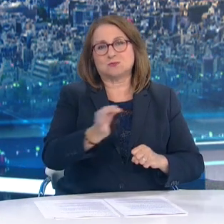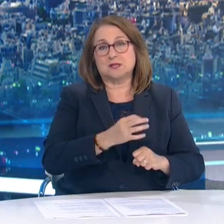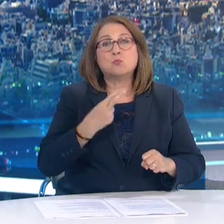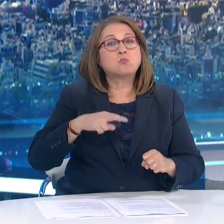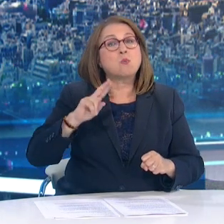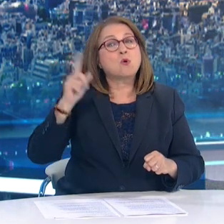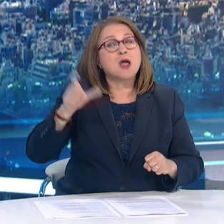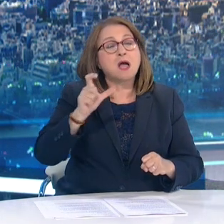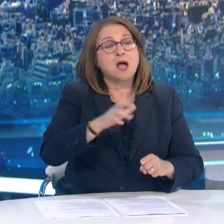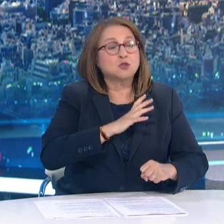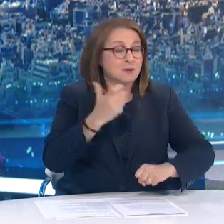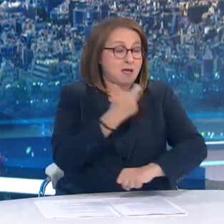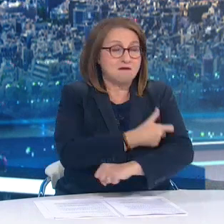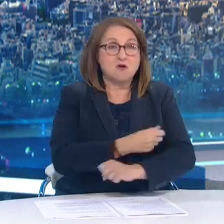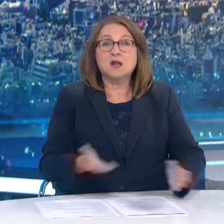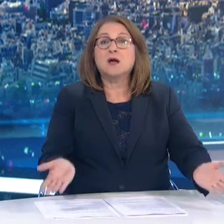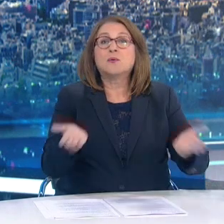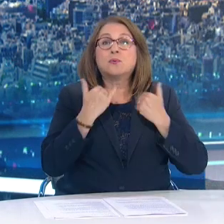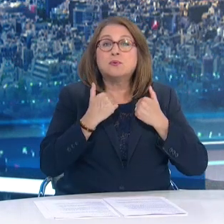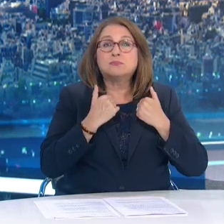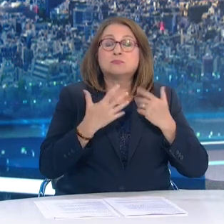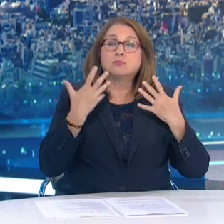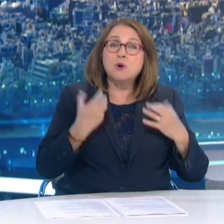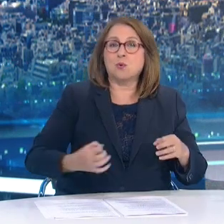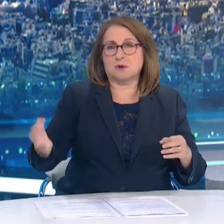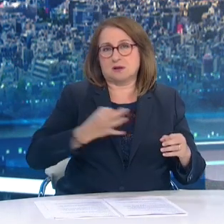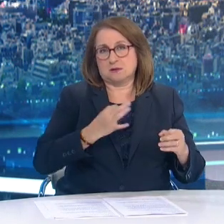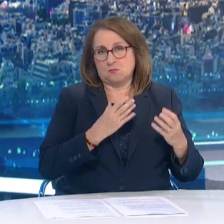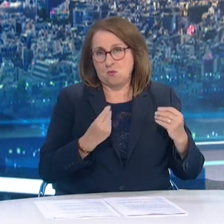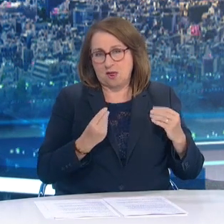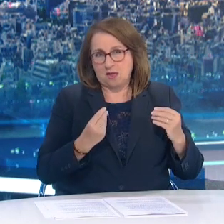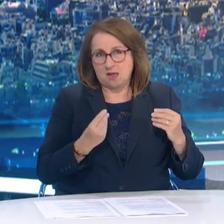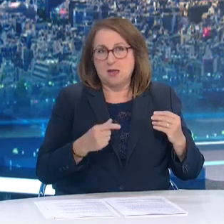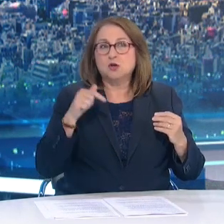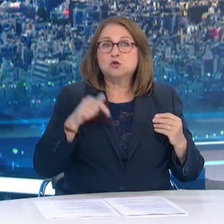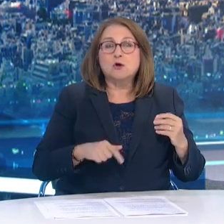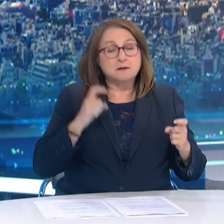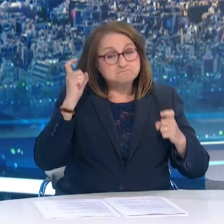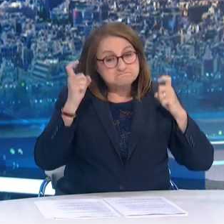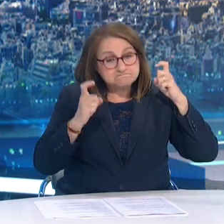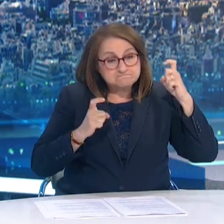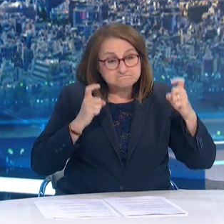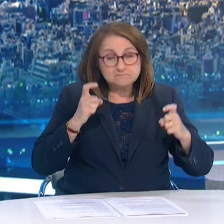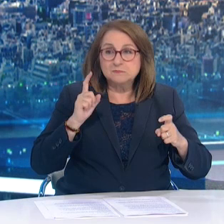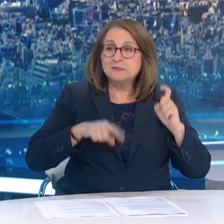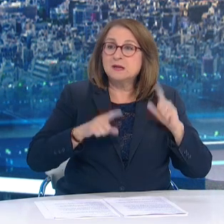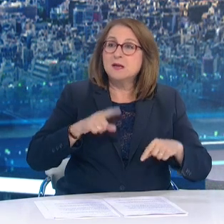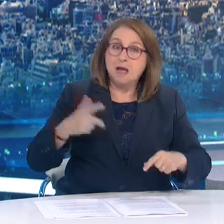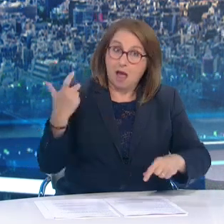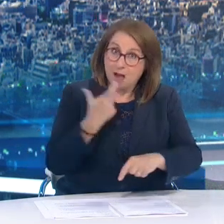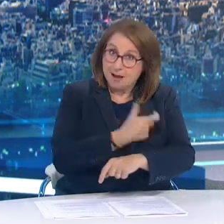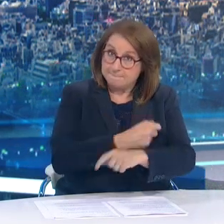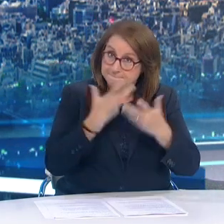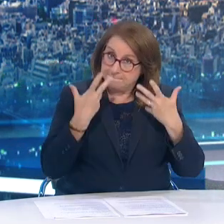άτομα με υποκείμενα νοσήματα. Πιο συγκεκριμένα υπολογίζεται ότι ο κίνδυνος είναι χαμηλός για τους πλοίες εμβολιασμένους αλλά